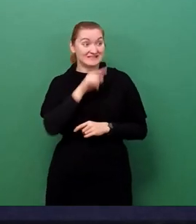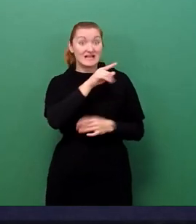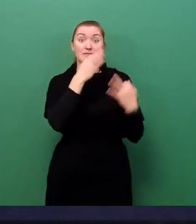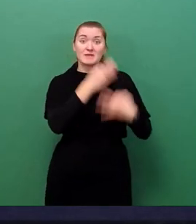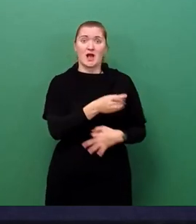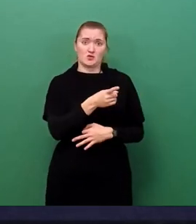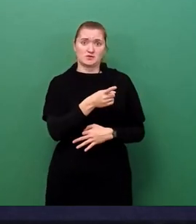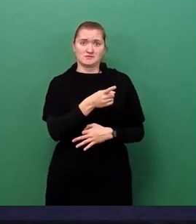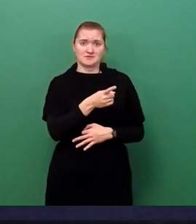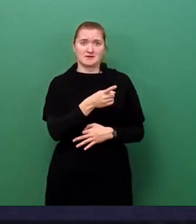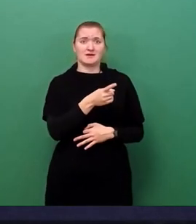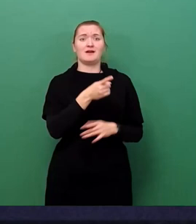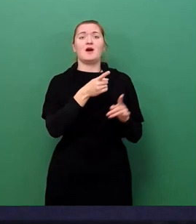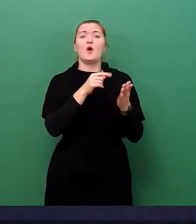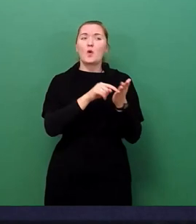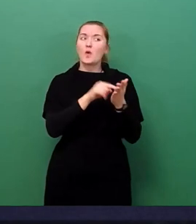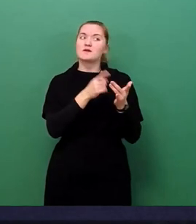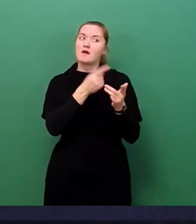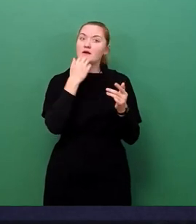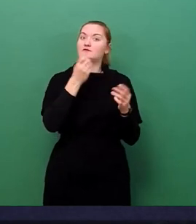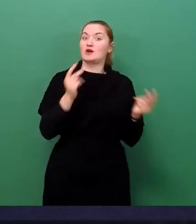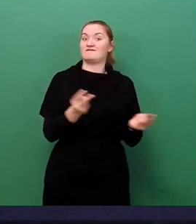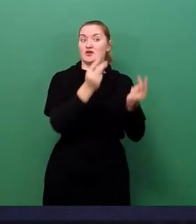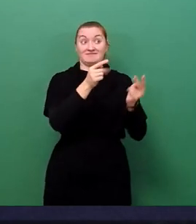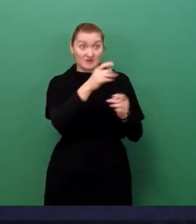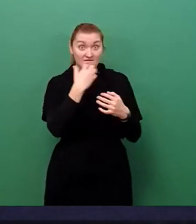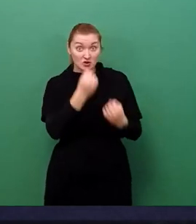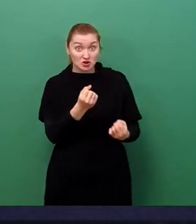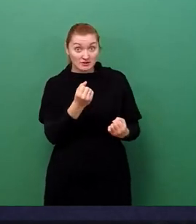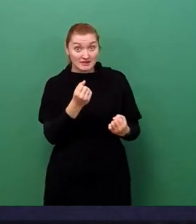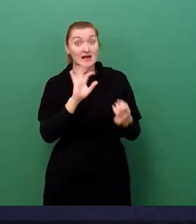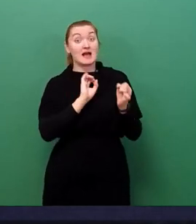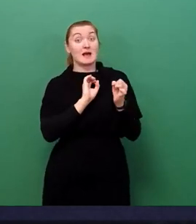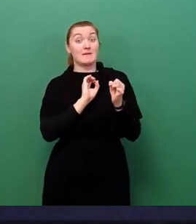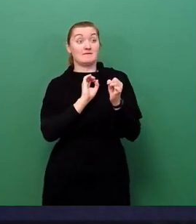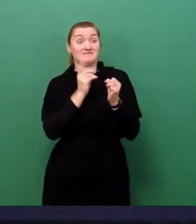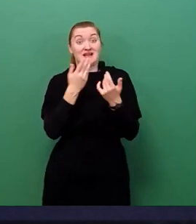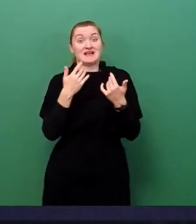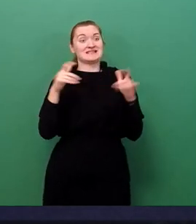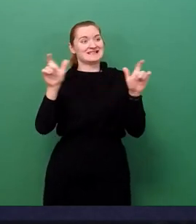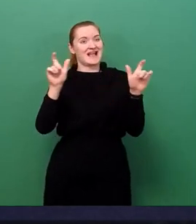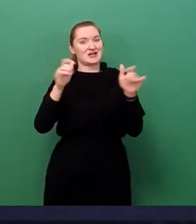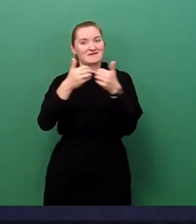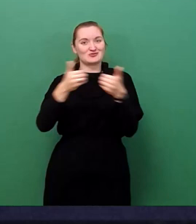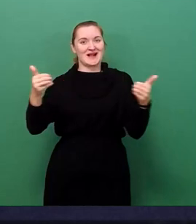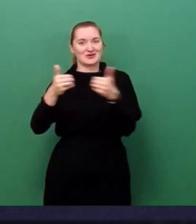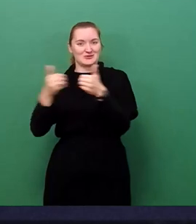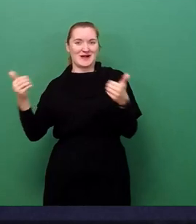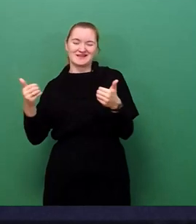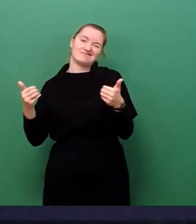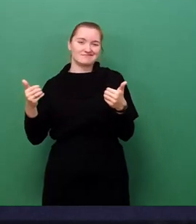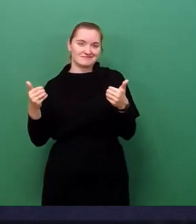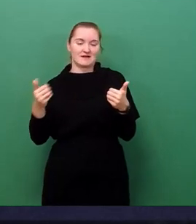das zu fordern, was Sie sich wünschen, um einer Spaltung der Gesellschaft entgegenzutreten, die